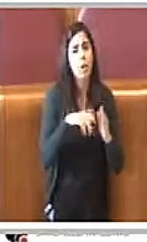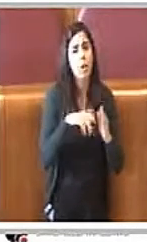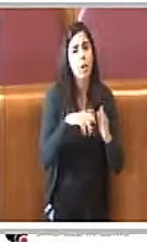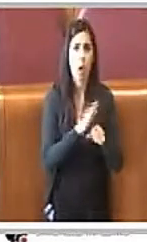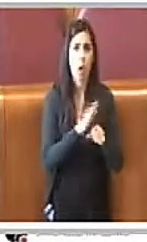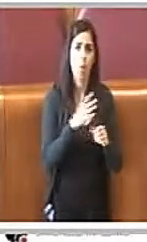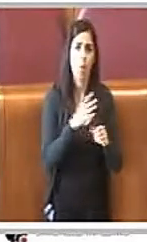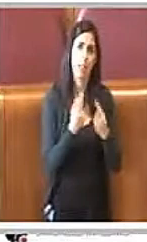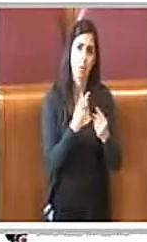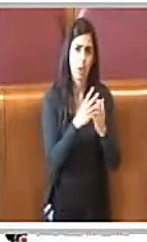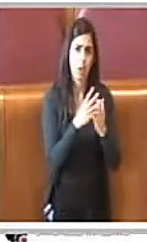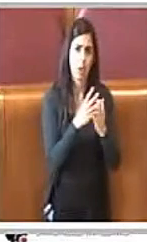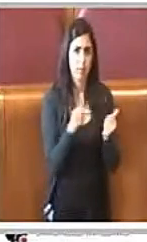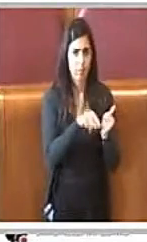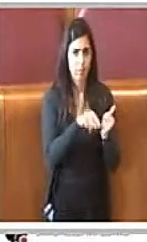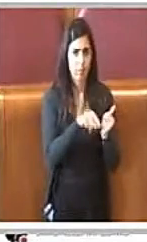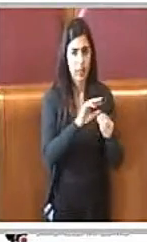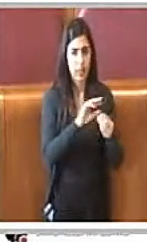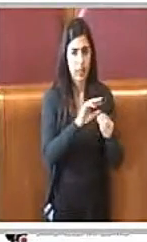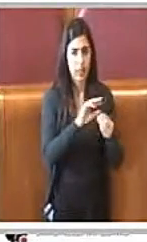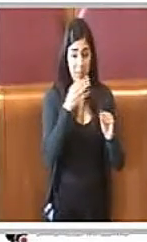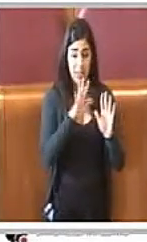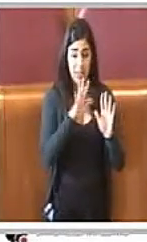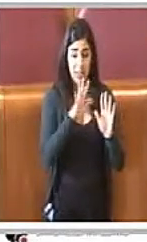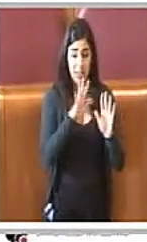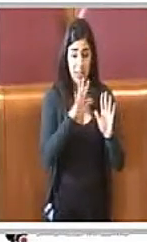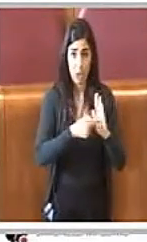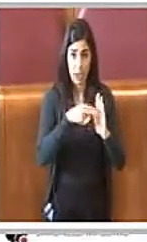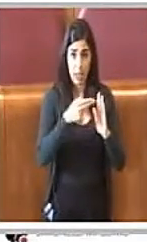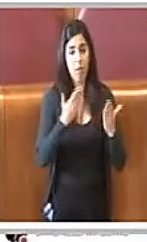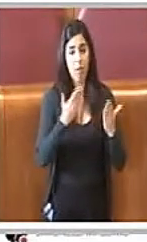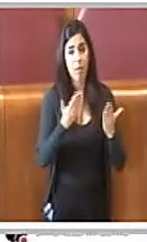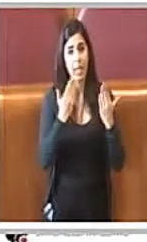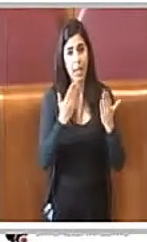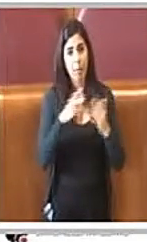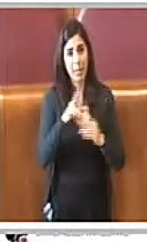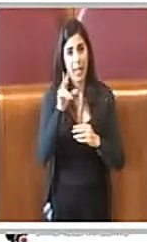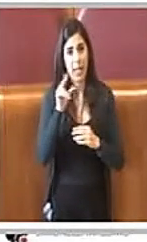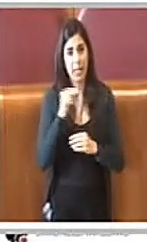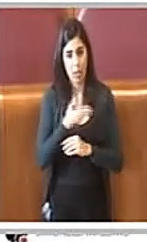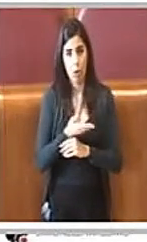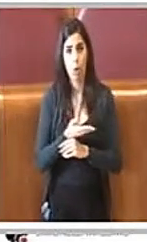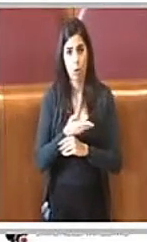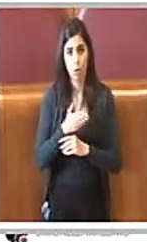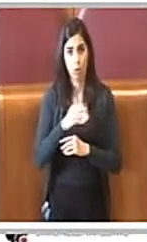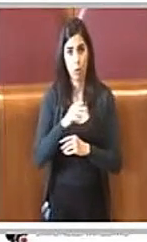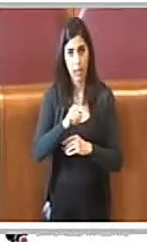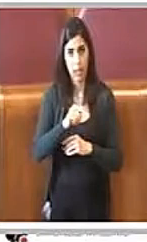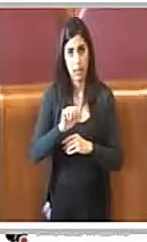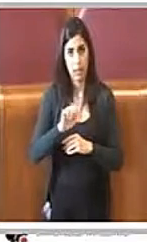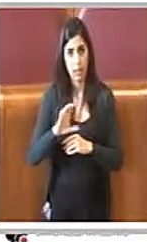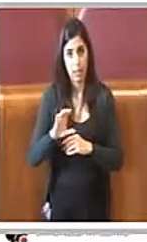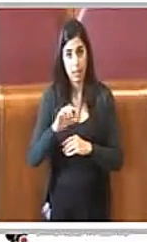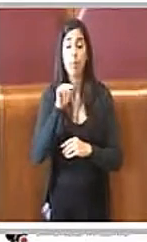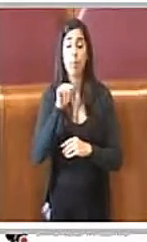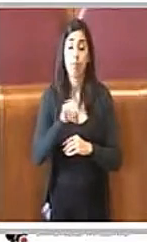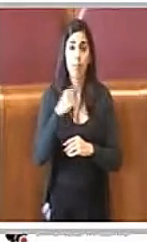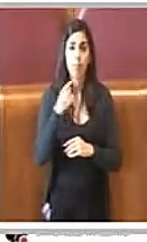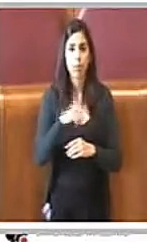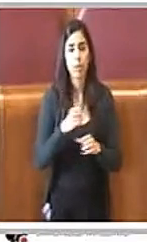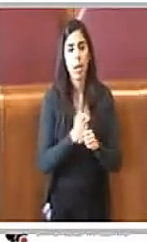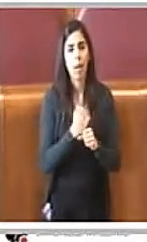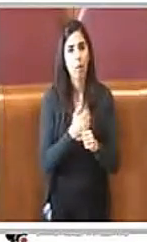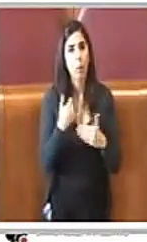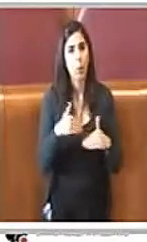situazione, parliamo di oltre dieci milioni di euro che finalmente vengono riconosciuti ad ATAC. Quindi insomma un lavoro importante, una